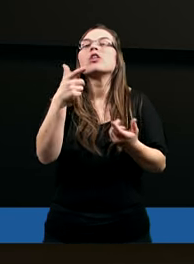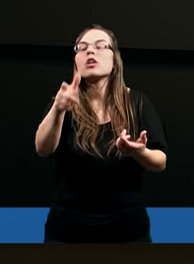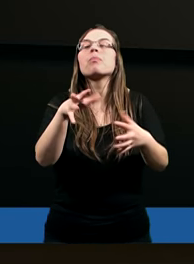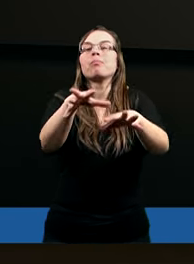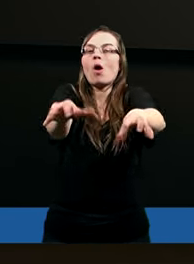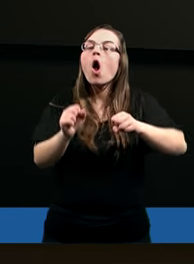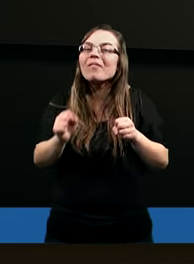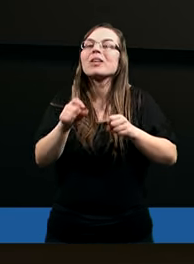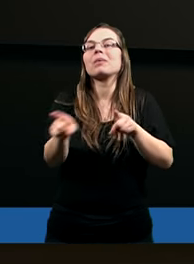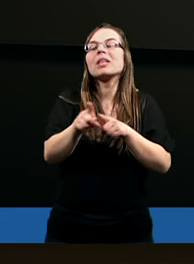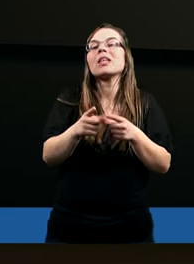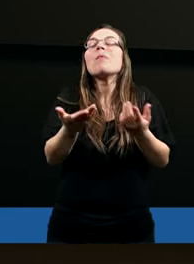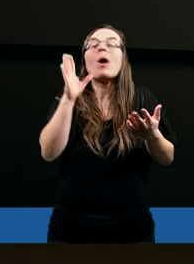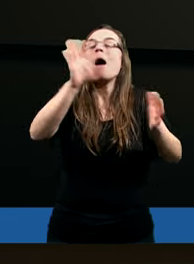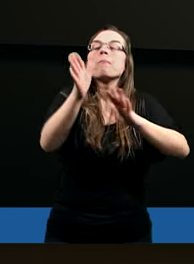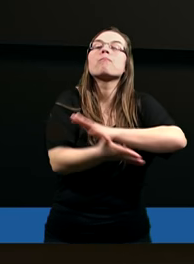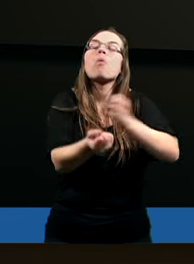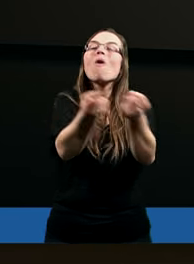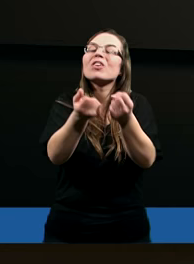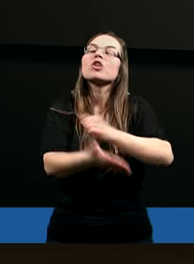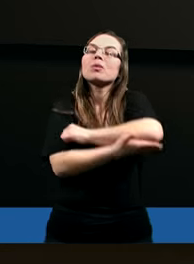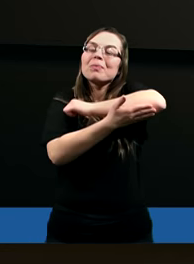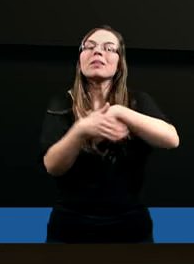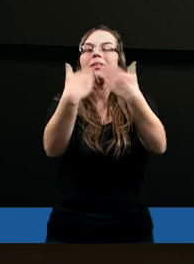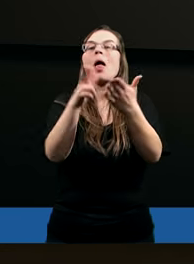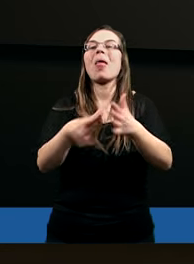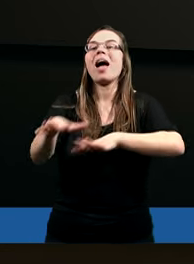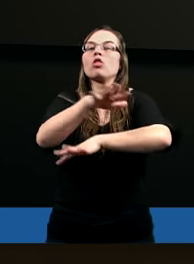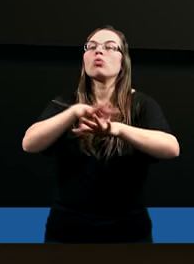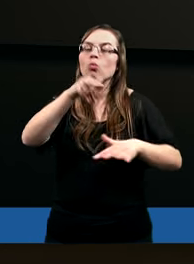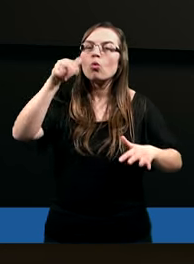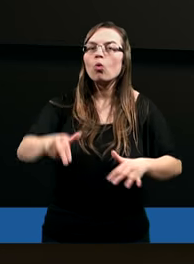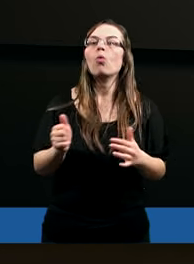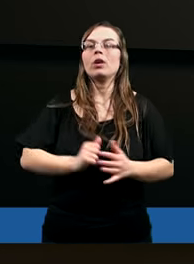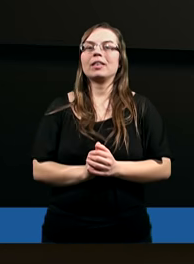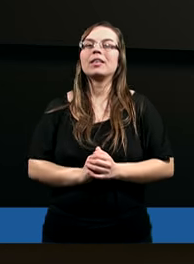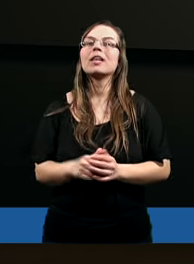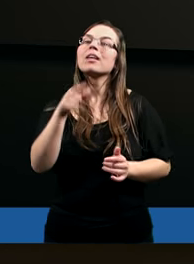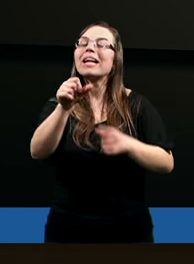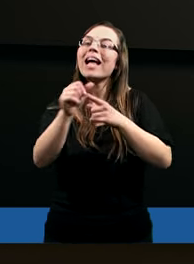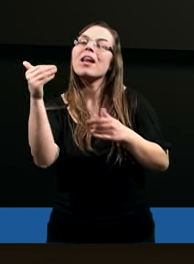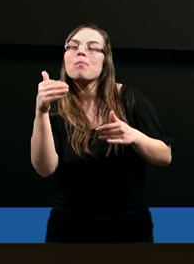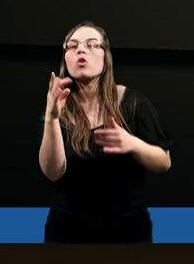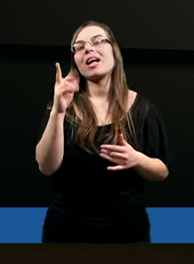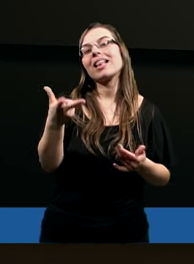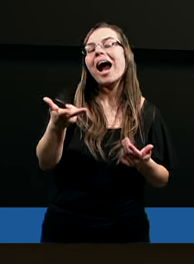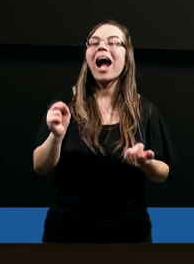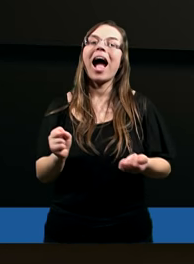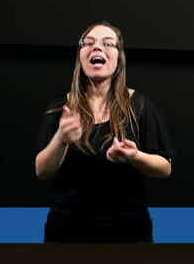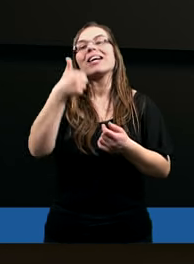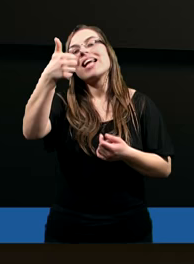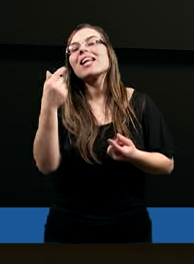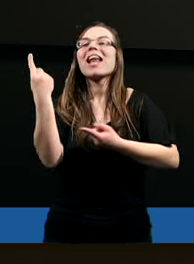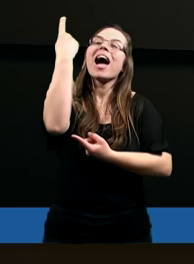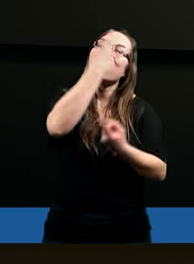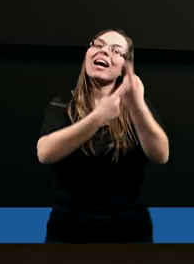podtrzymać na duchu. I jeszcze może taka jedna